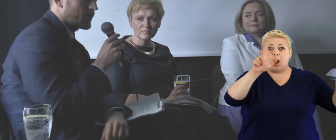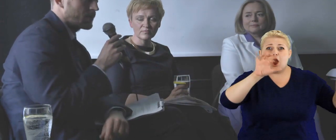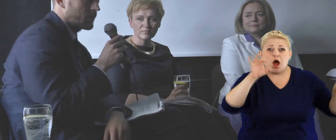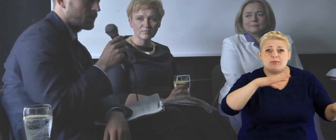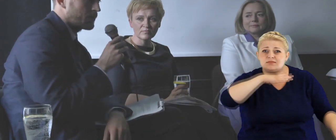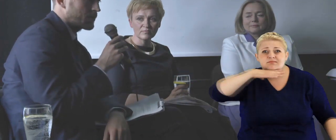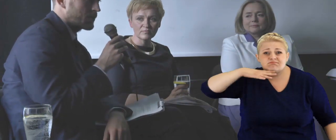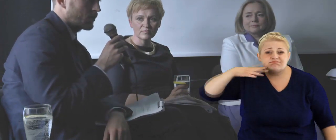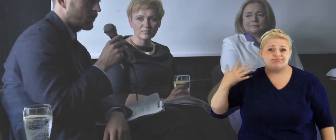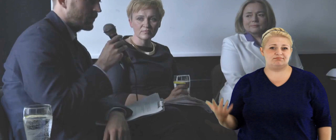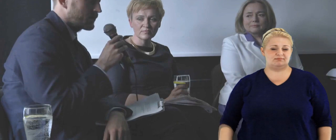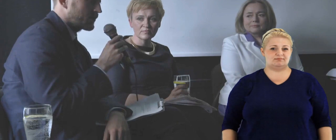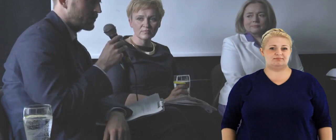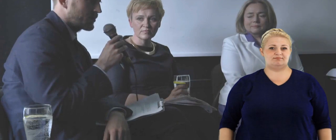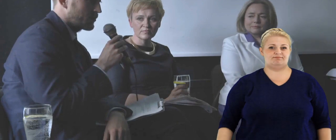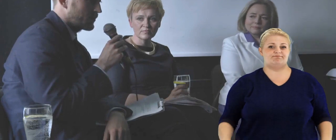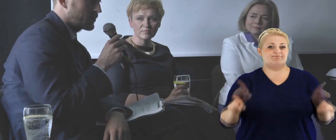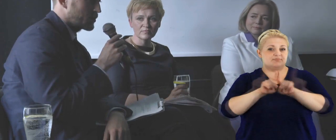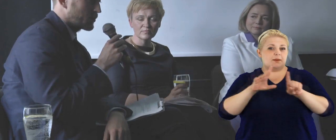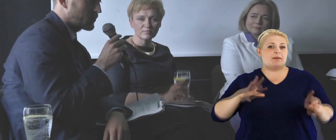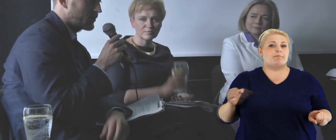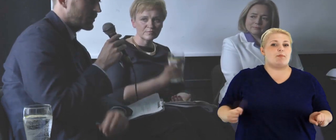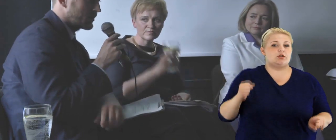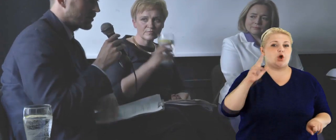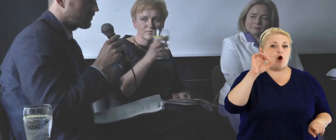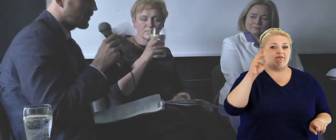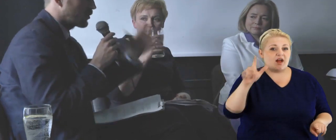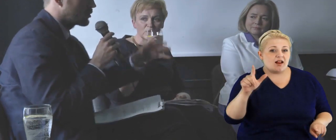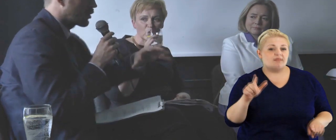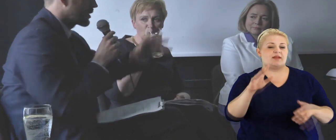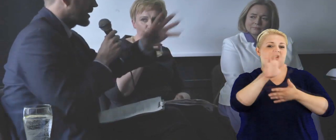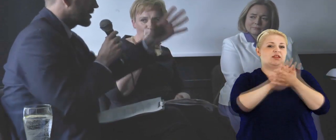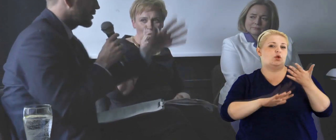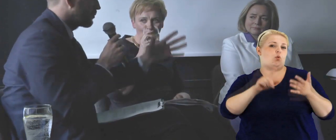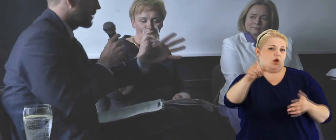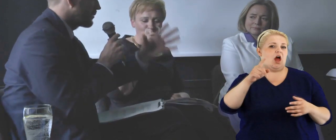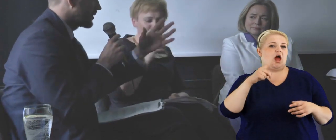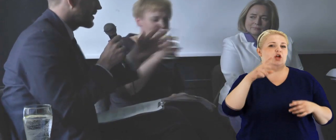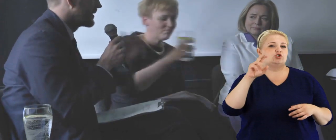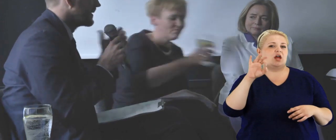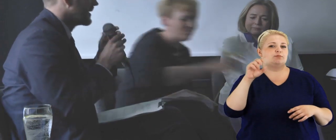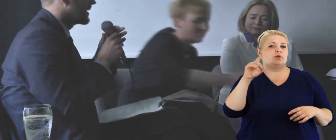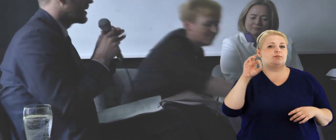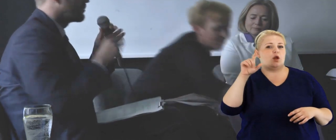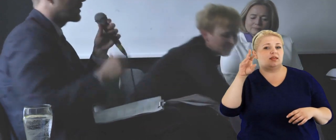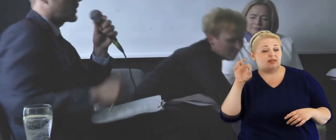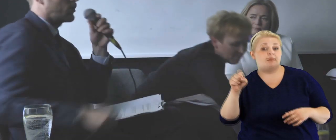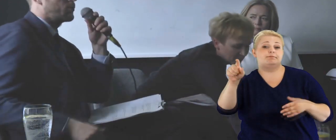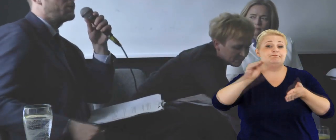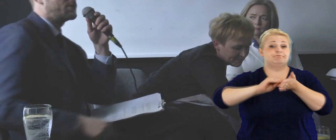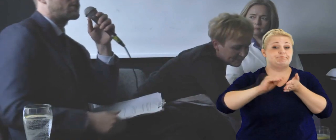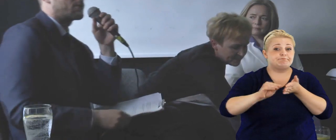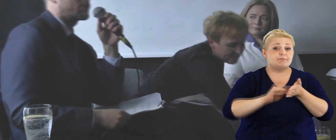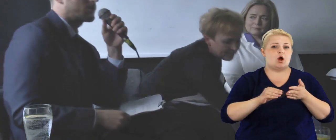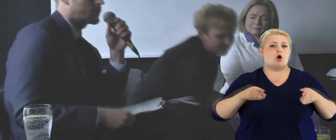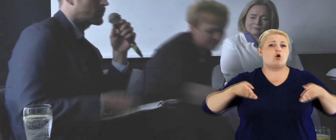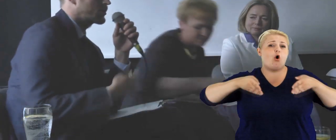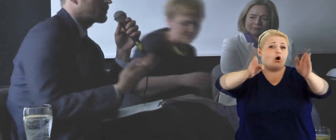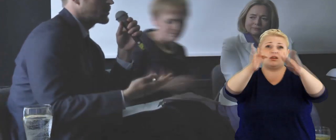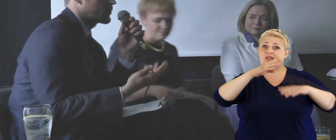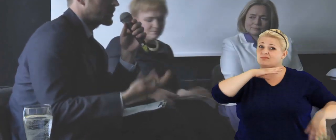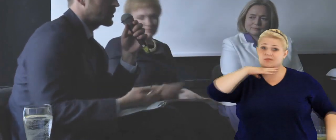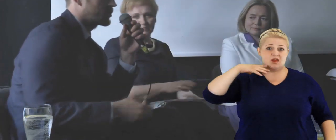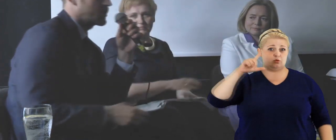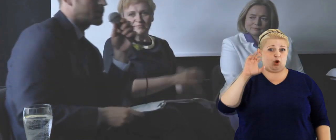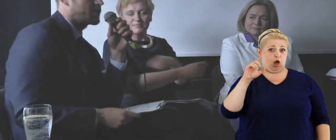pan poseł Kowal w swoim artykule w Rzeczypospolitej, że korytarze są pełne, pełne lobbystów. i od